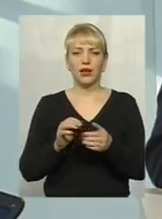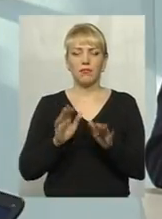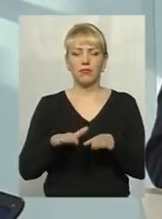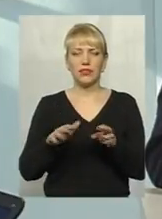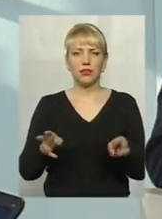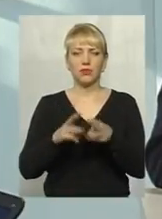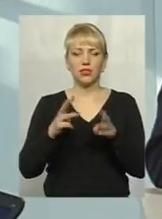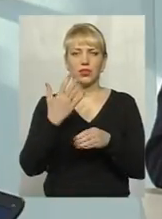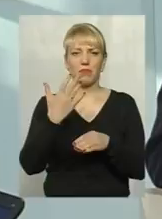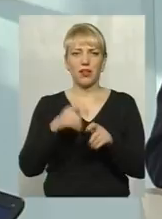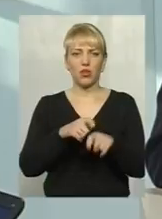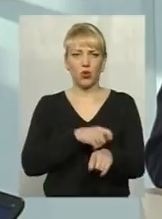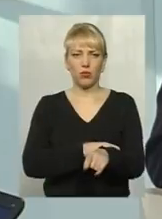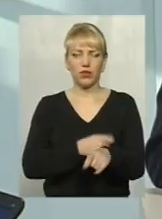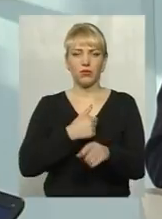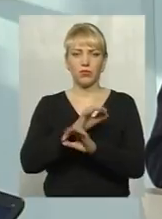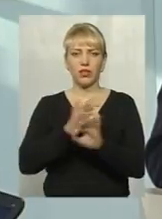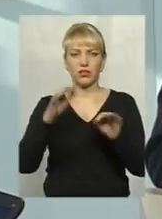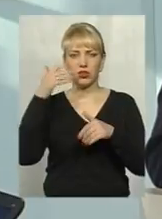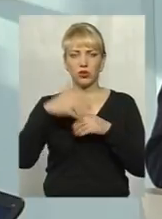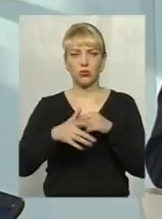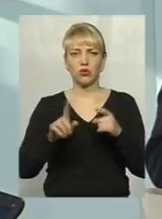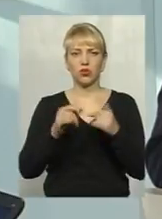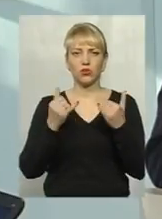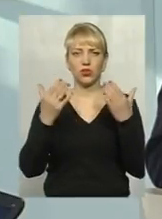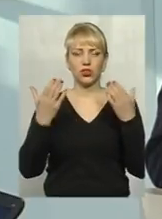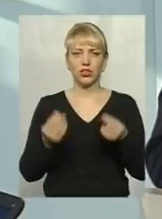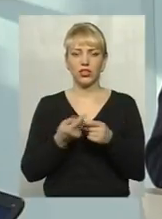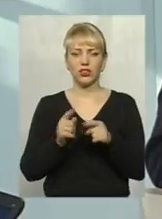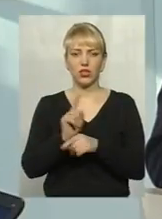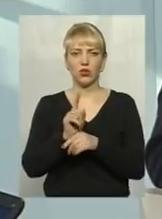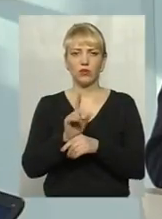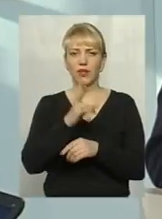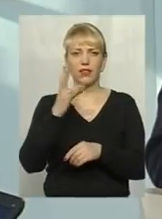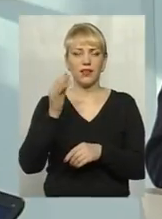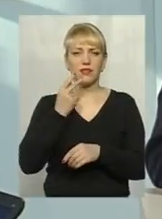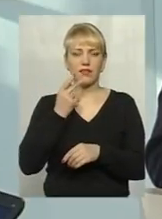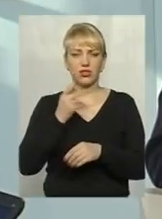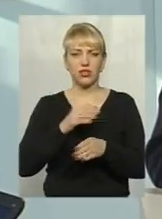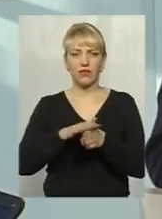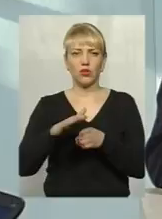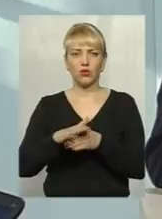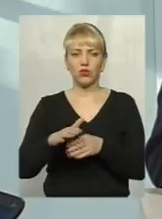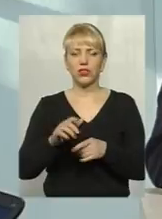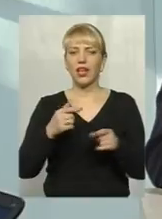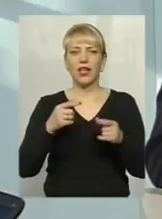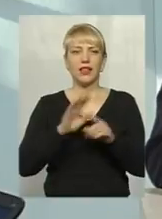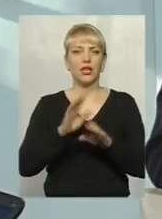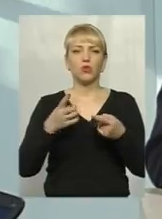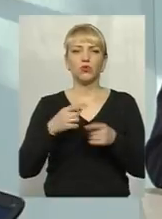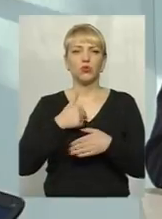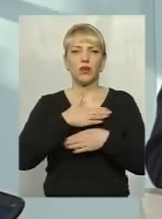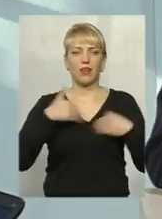Але ми прекрасно розуміємо те, що на сьогоднішній день ці норми не завжди дотримуються не тому, що ми не хочемо, а тому, що